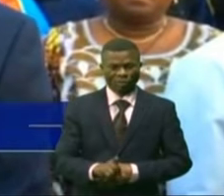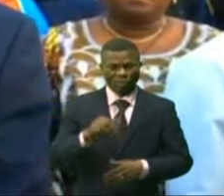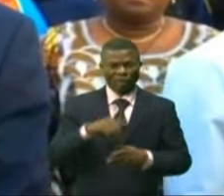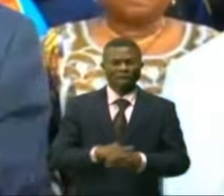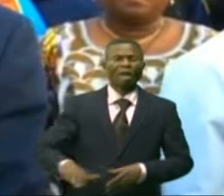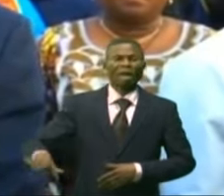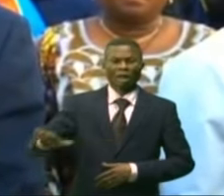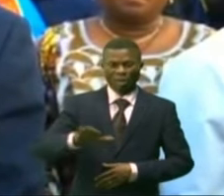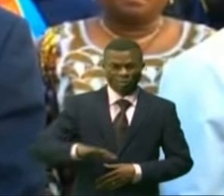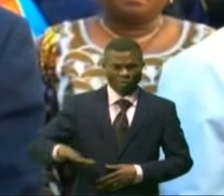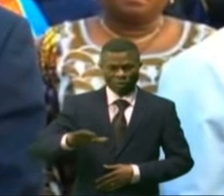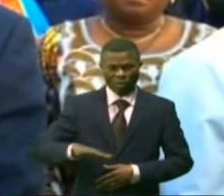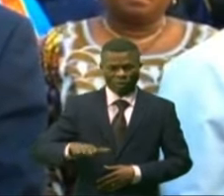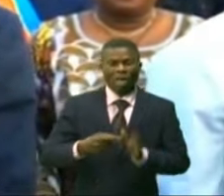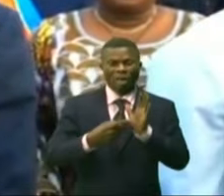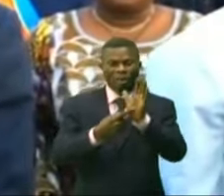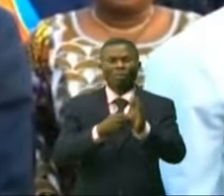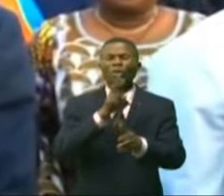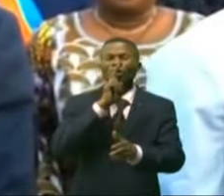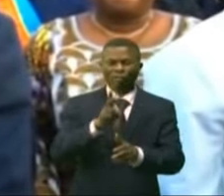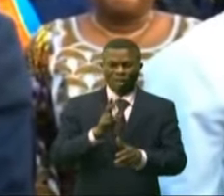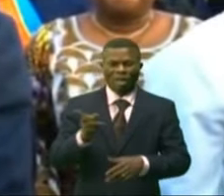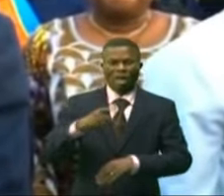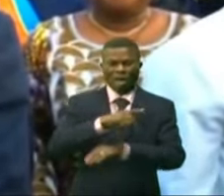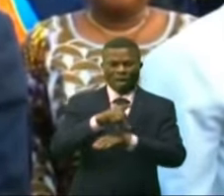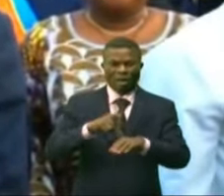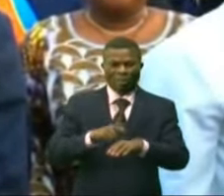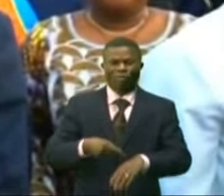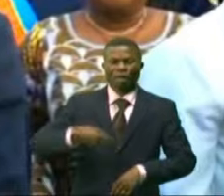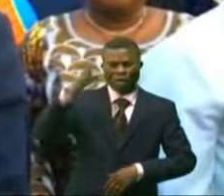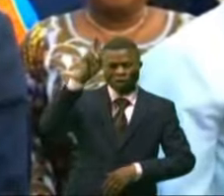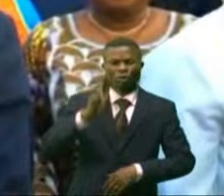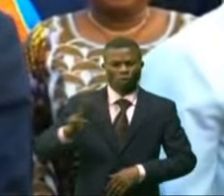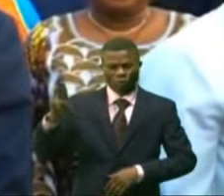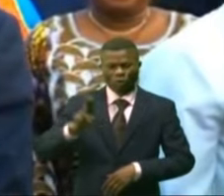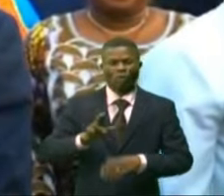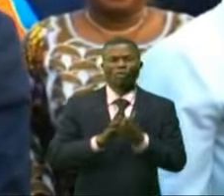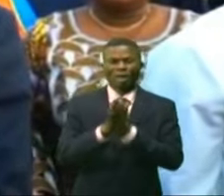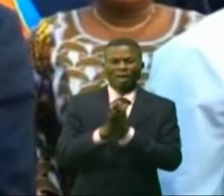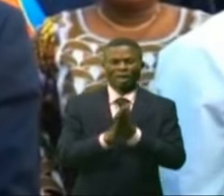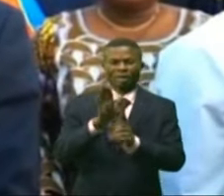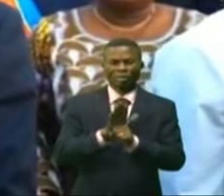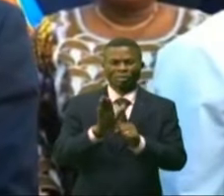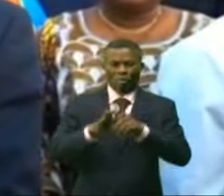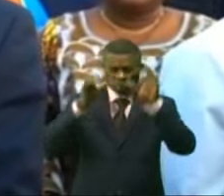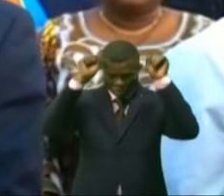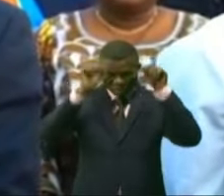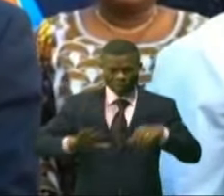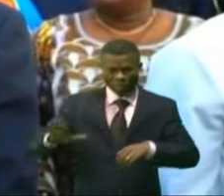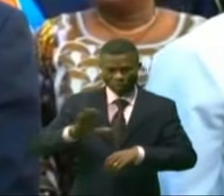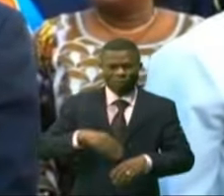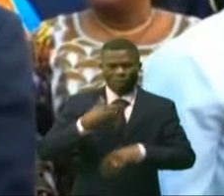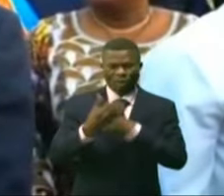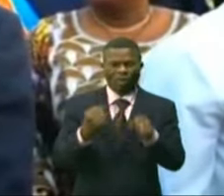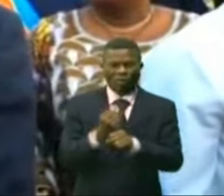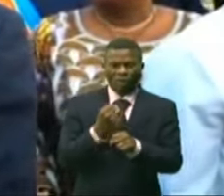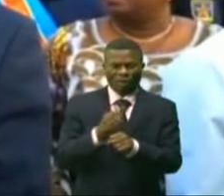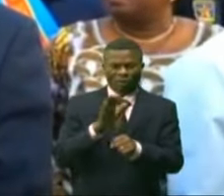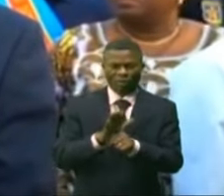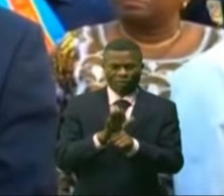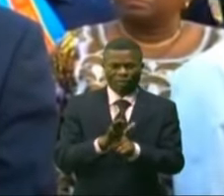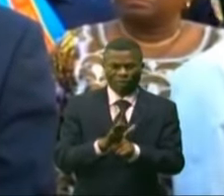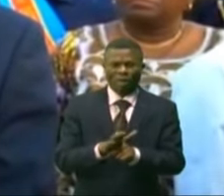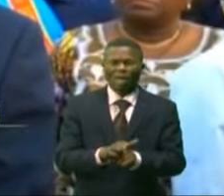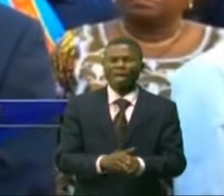les pays. Cela démontre combien la province de Ouatsaouéle est prise désormais en considération. Nous devons capitaliser cette attention